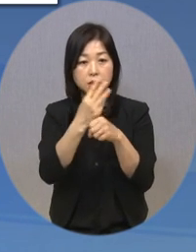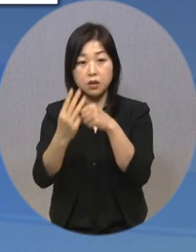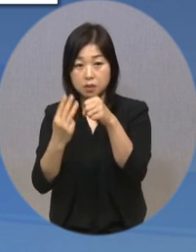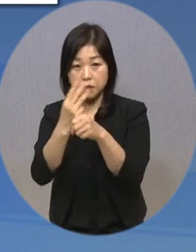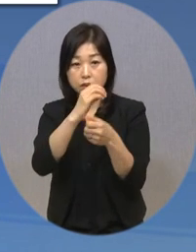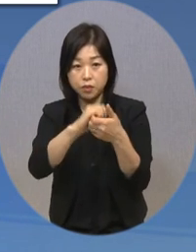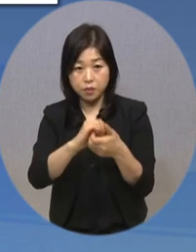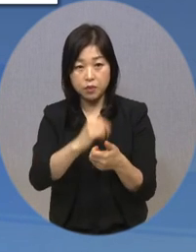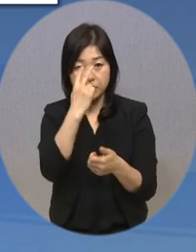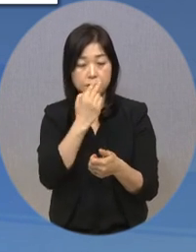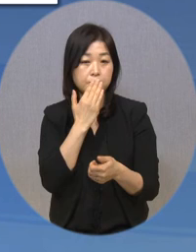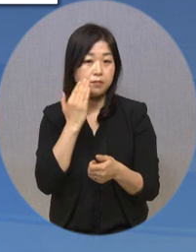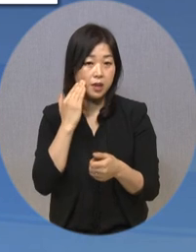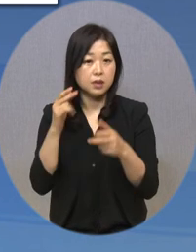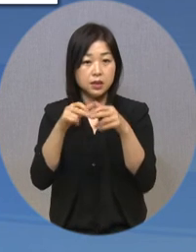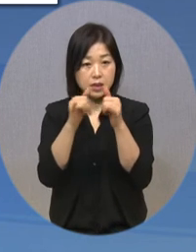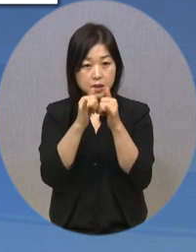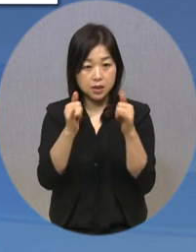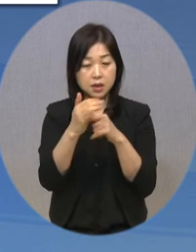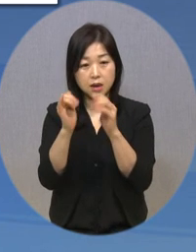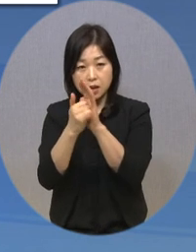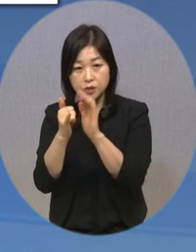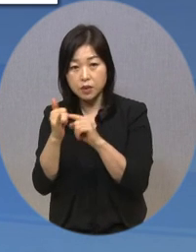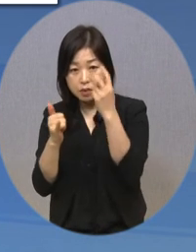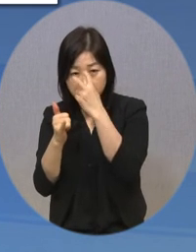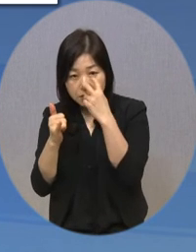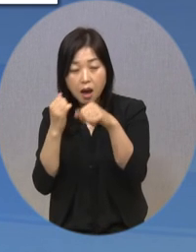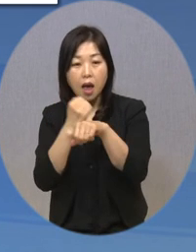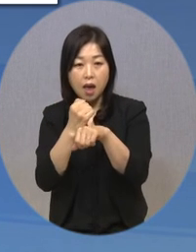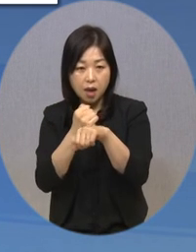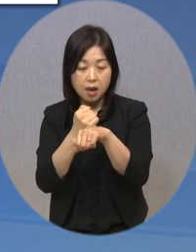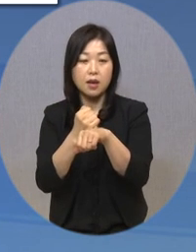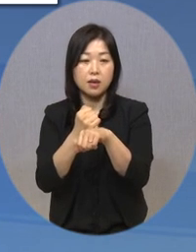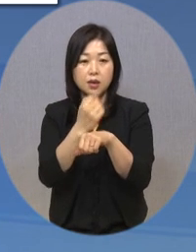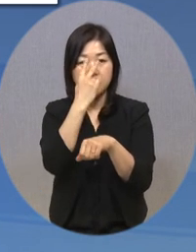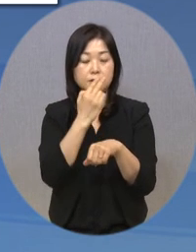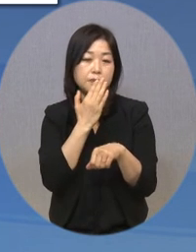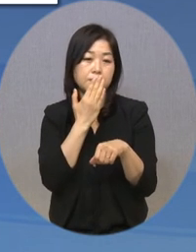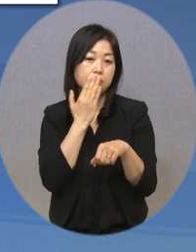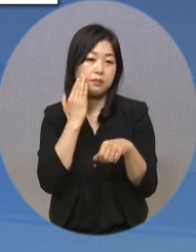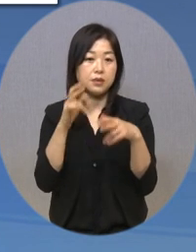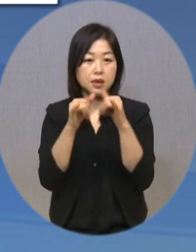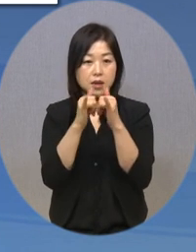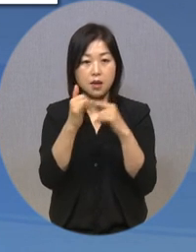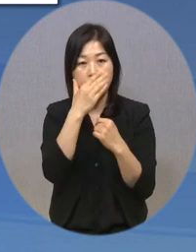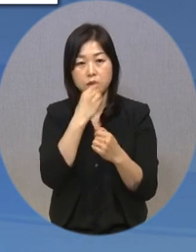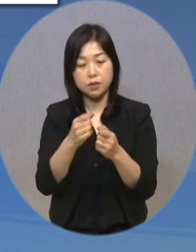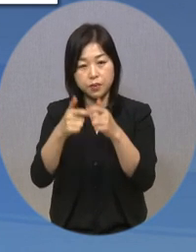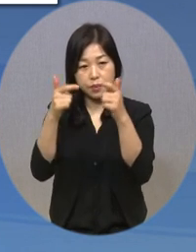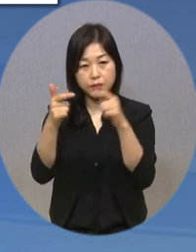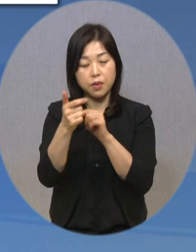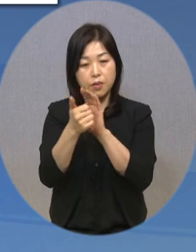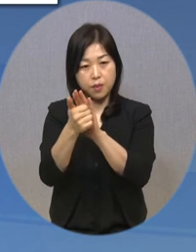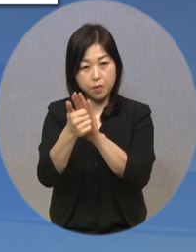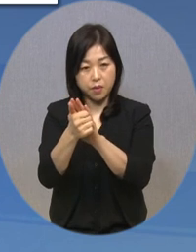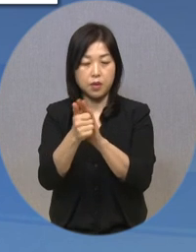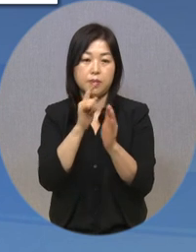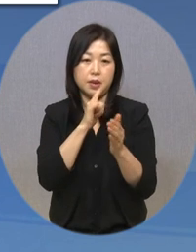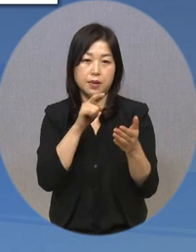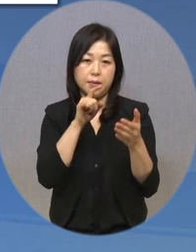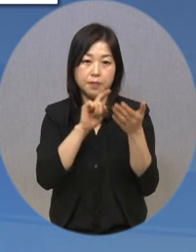시청각 장애인과 그 가족에 대한 실태조사를 실시하도록 해 시청각 장애인의 복지 증진에 기여하도록 했습니다.